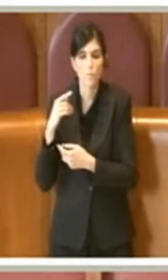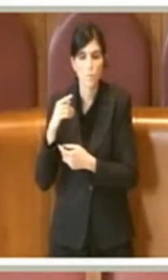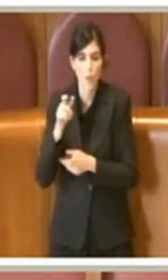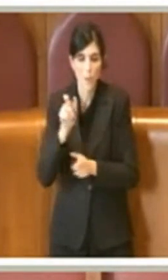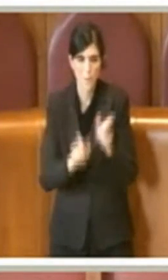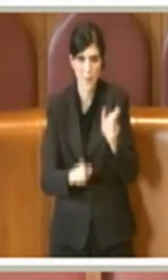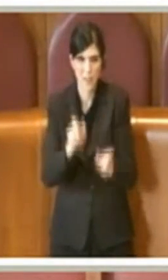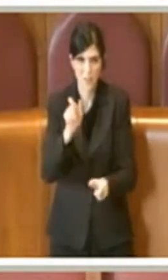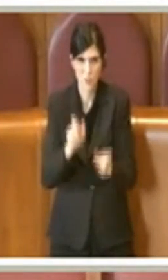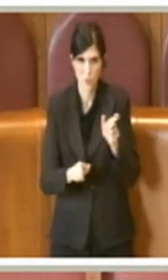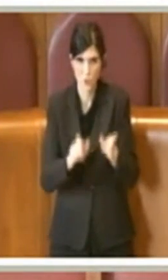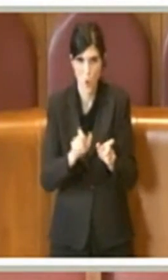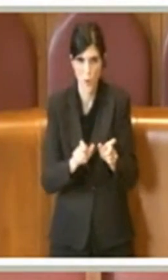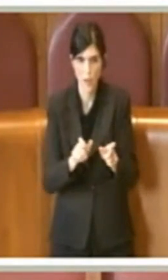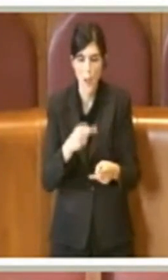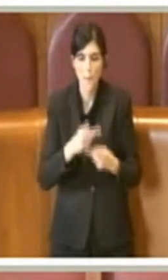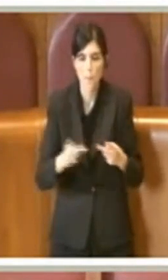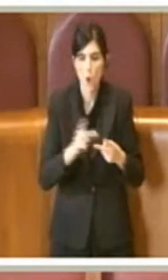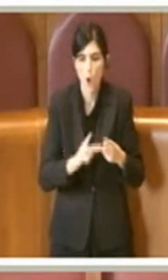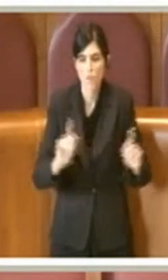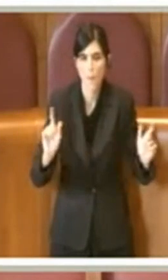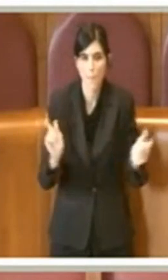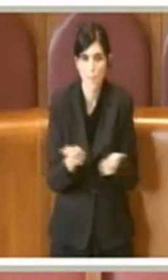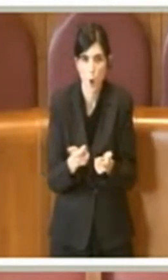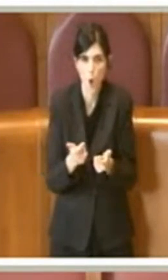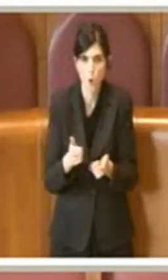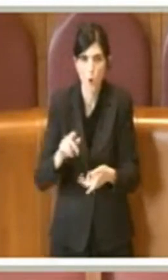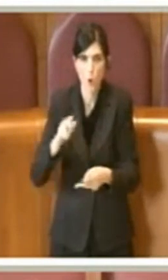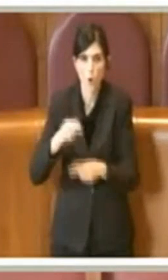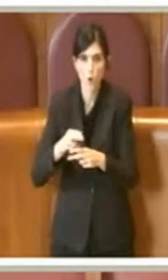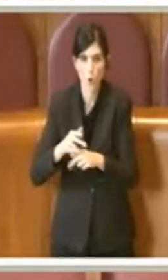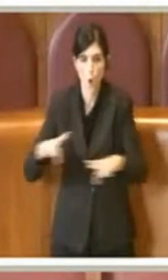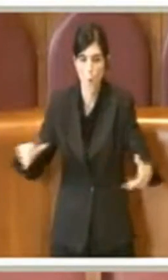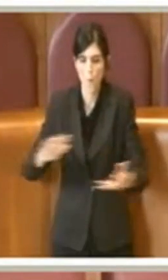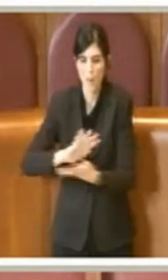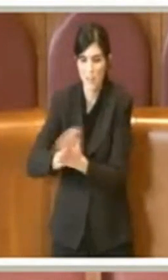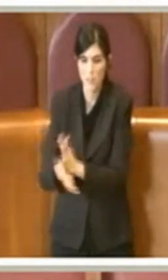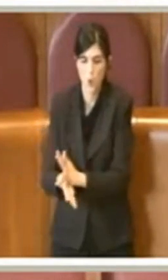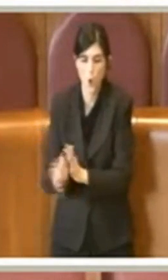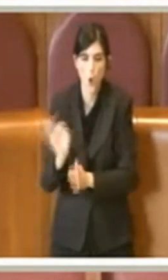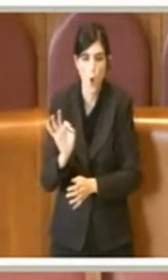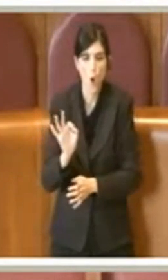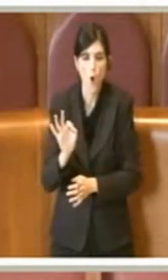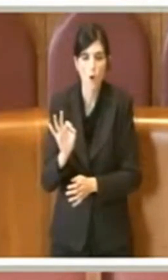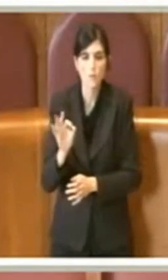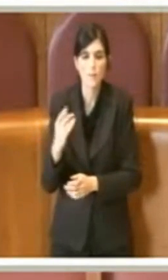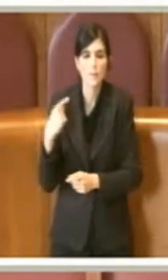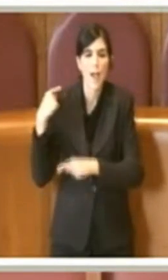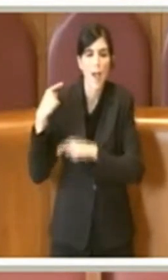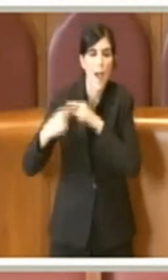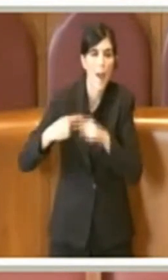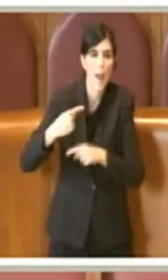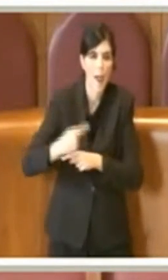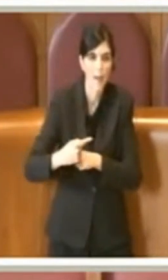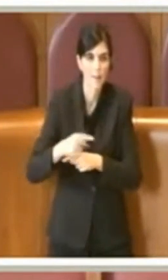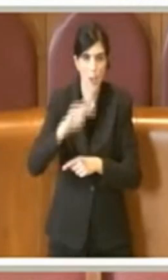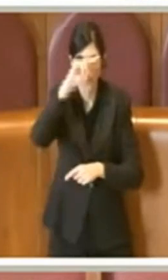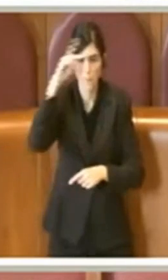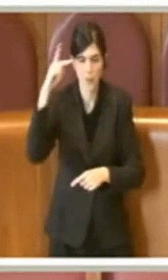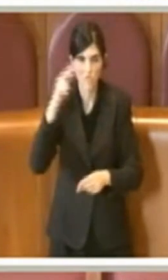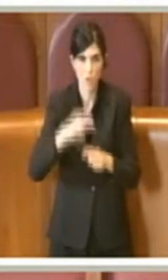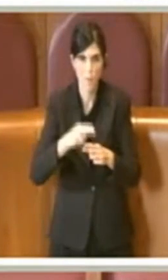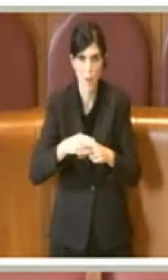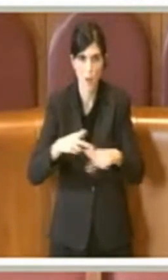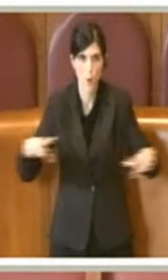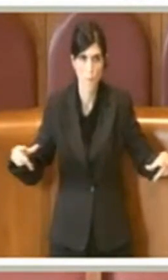monumenti di Roma o se siamo gli eredi di quel principe romano e quindi esporremo le